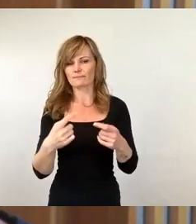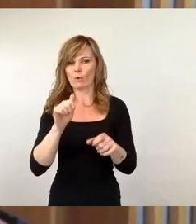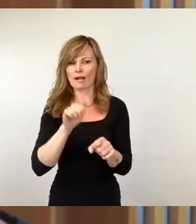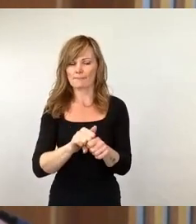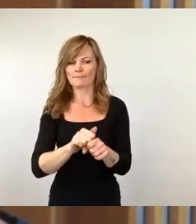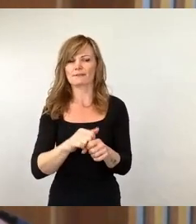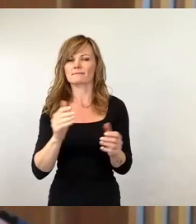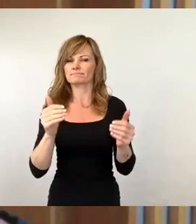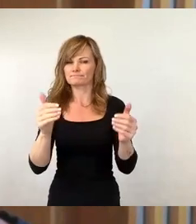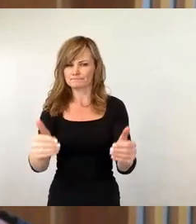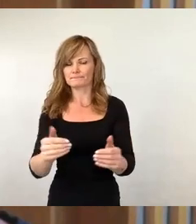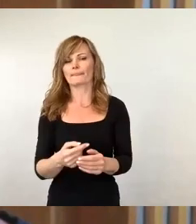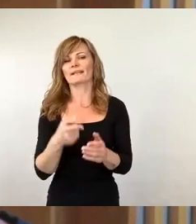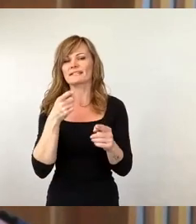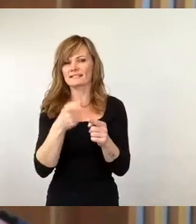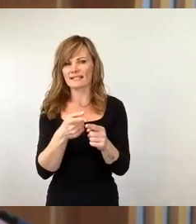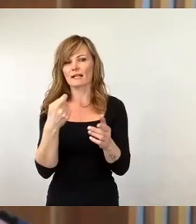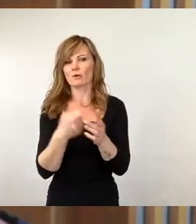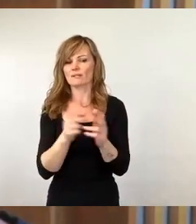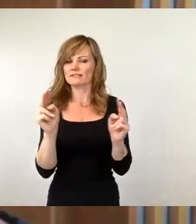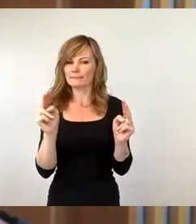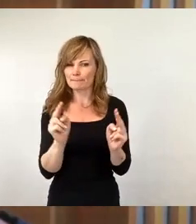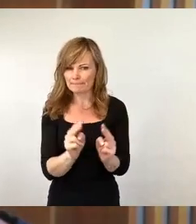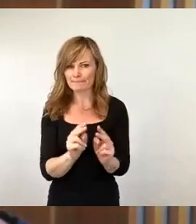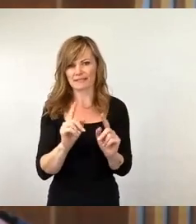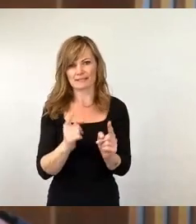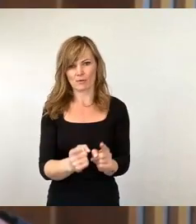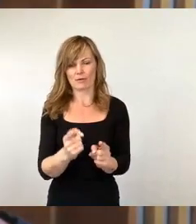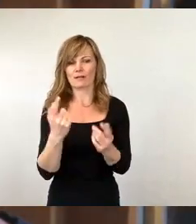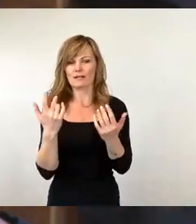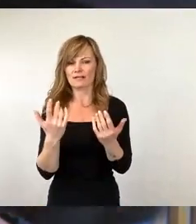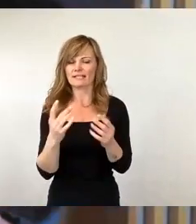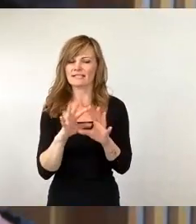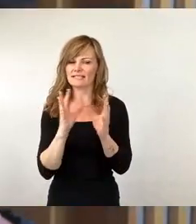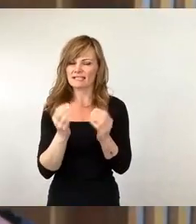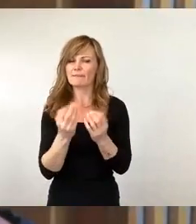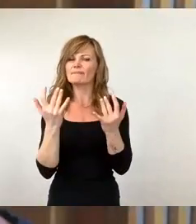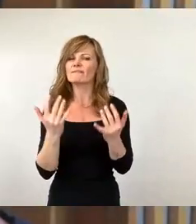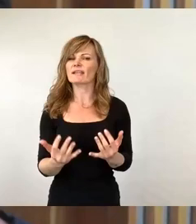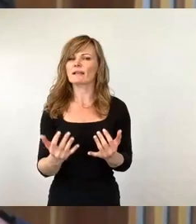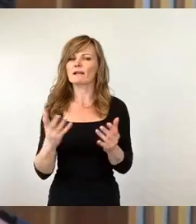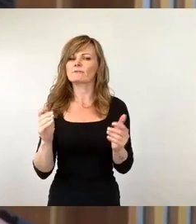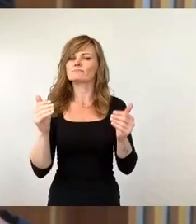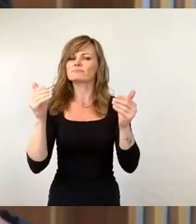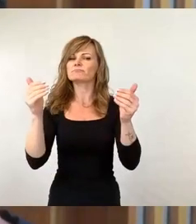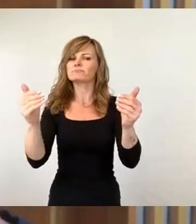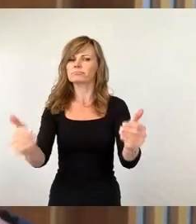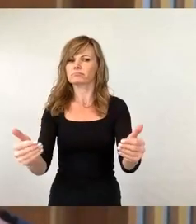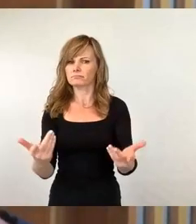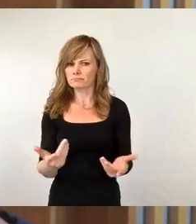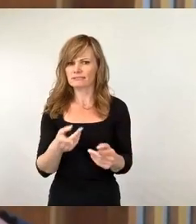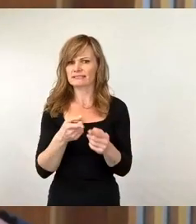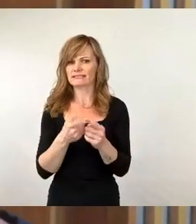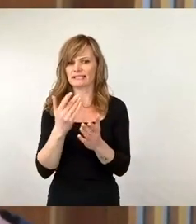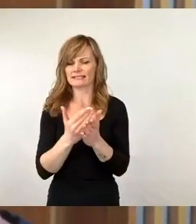viele werden hinter diesen allgemeinen Zielterminen 2024 geschoben. Mich interessiert,